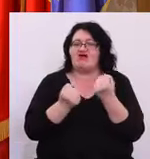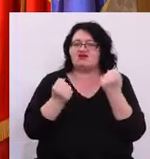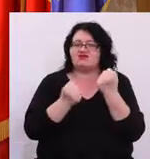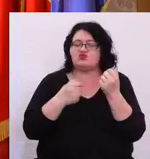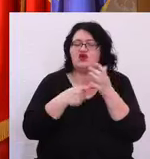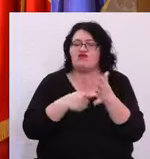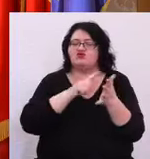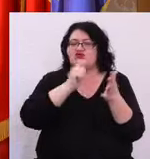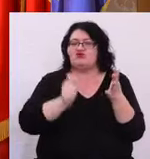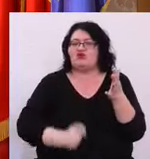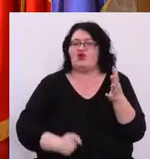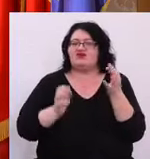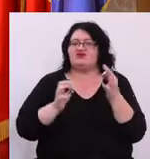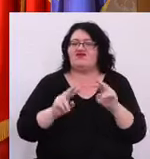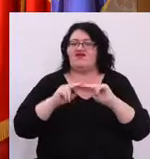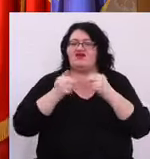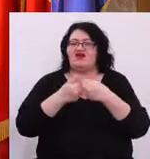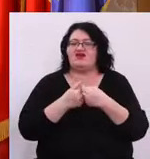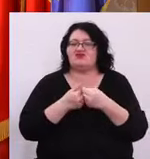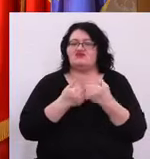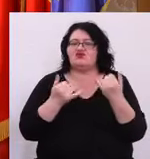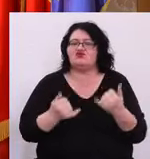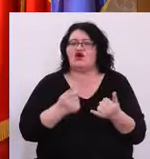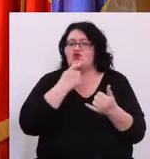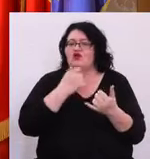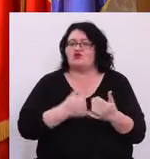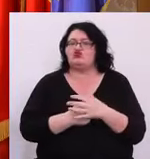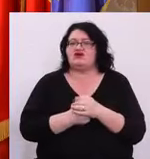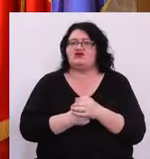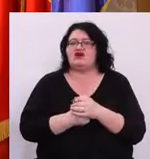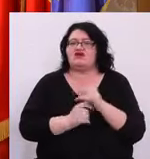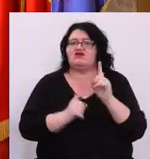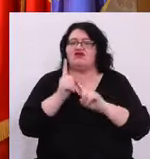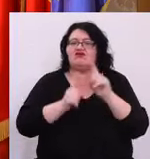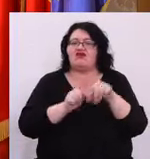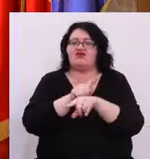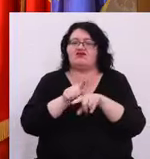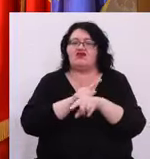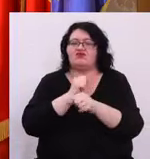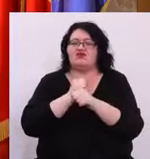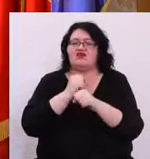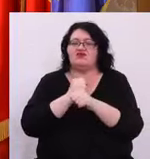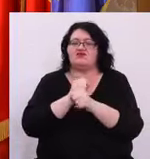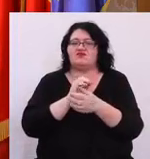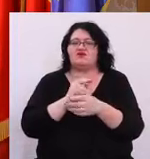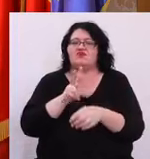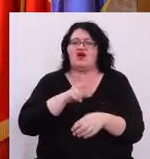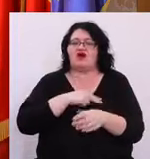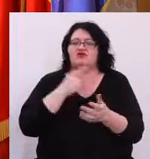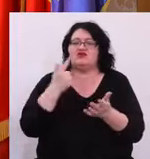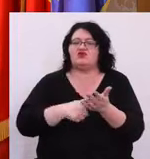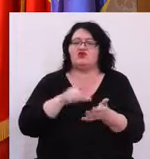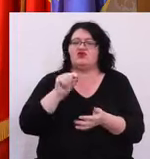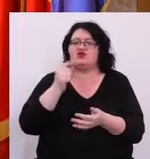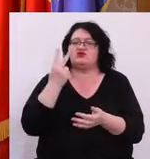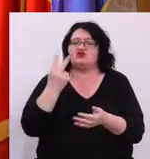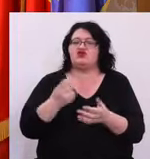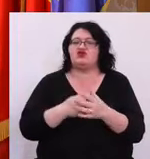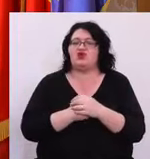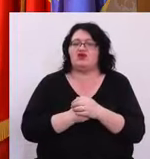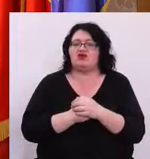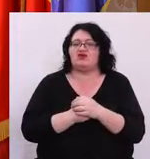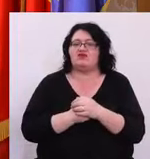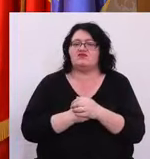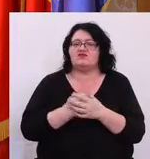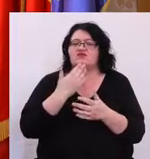Ca acest proiect să fie finalizat chiar și în acest an Deci chiar dacă termenul de realizare este în martie 2022 Noi